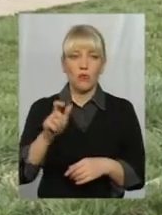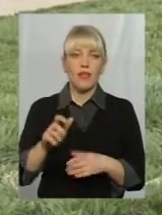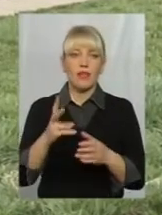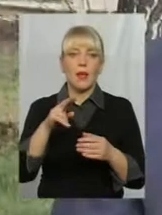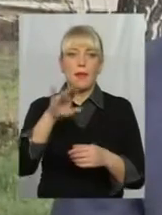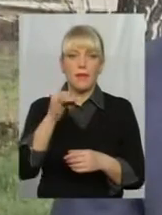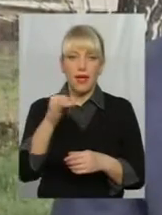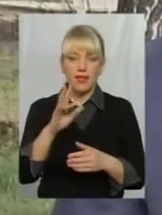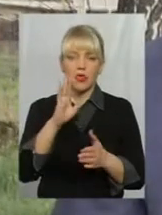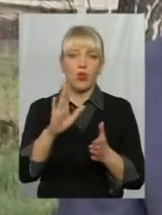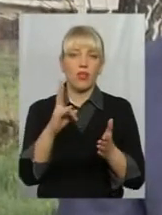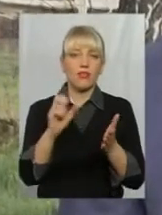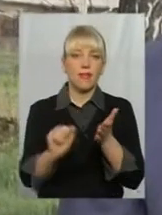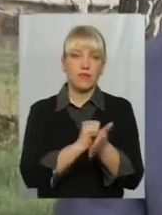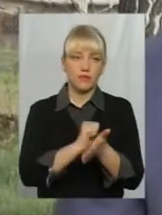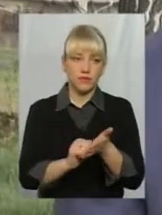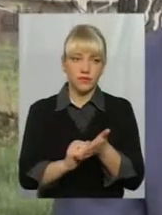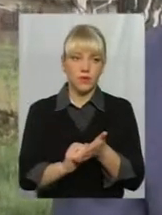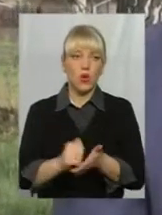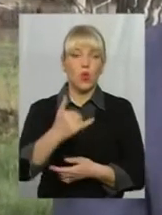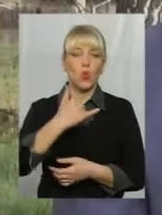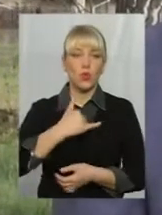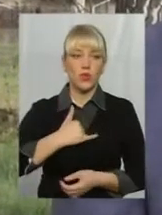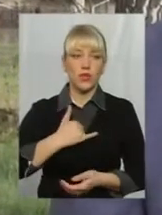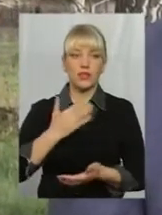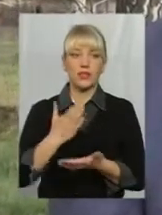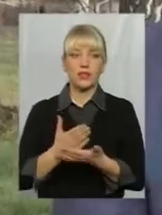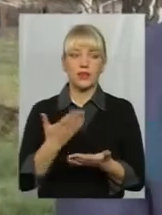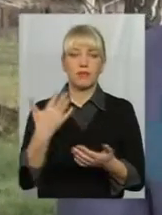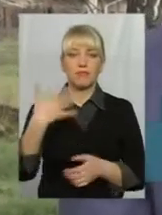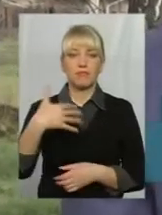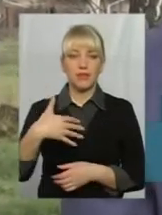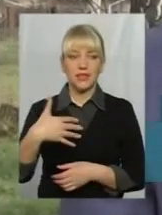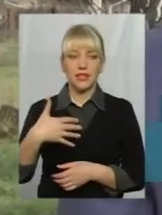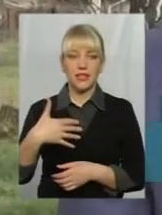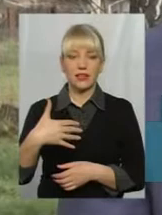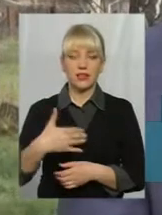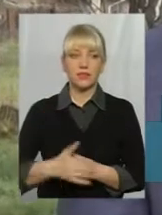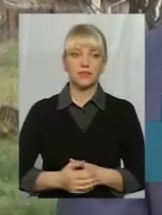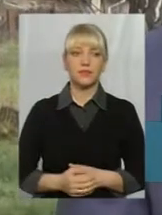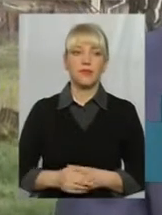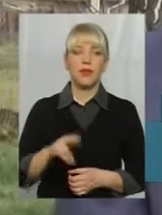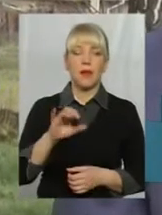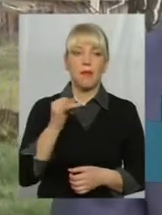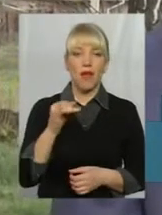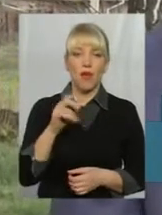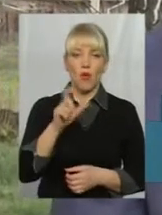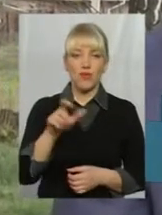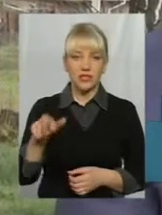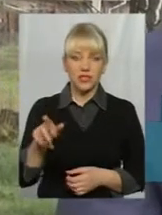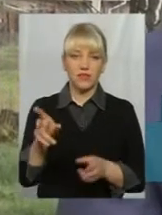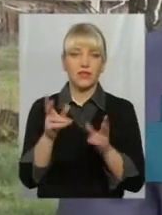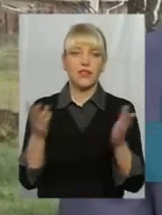папері. У нас є ще близько 50 пайовиків, які